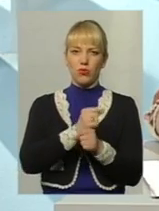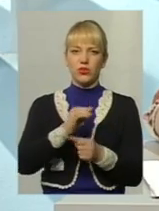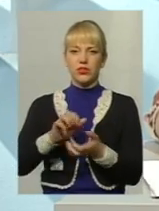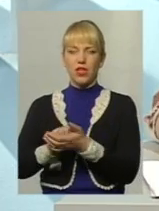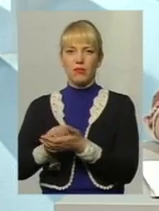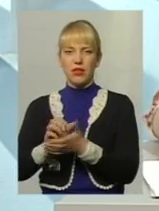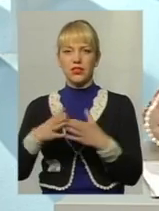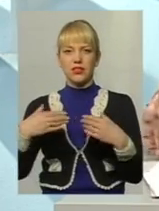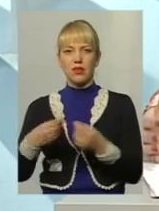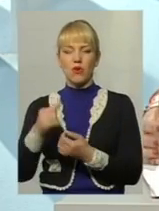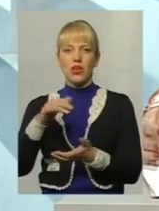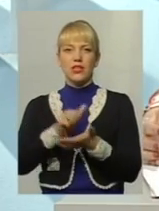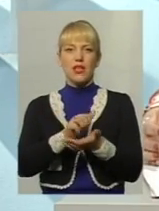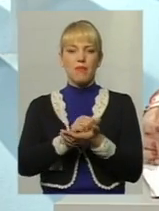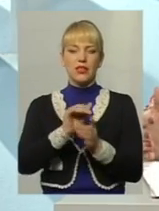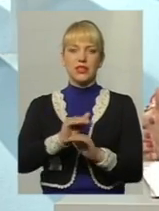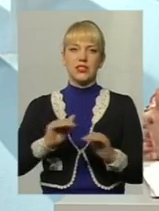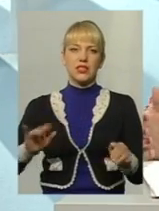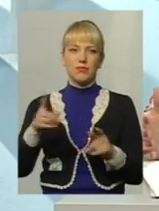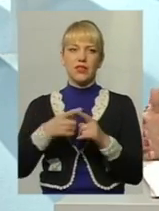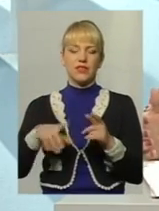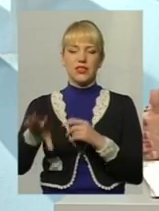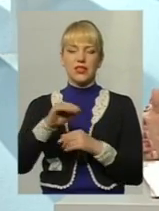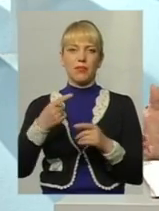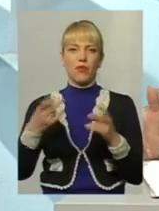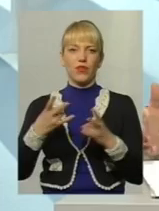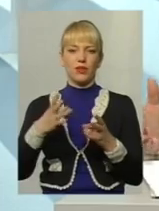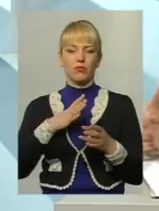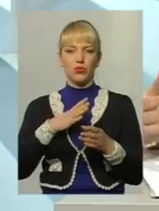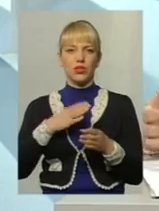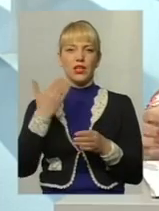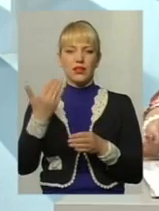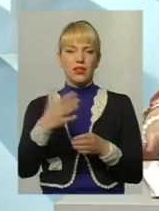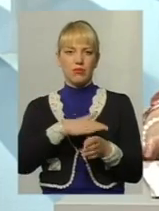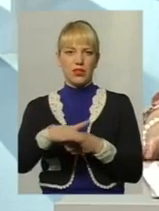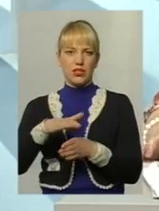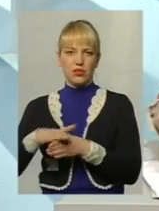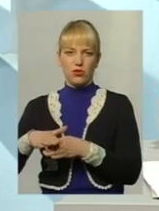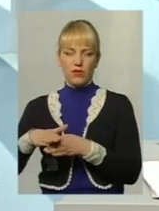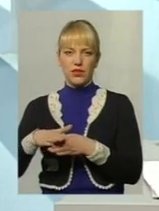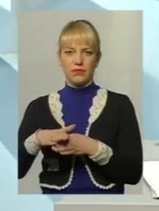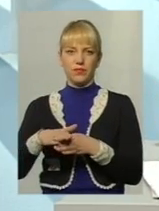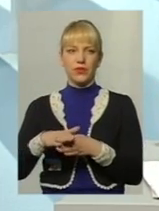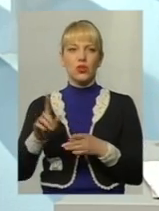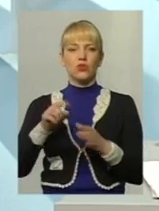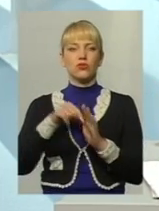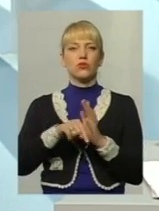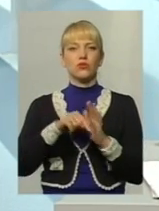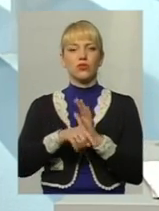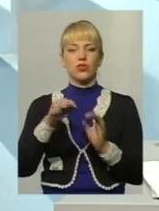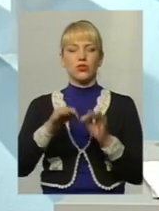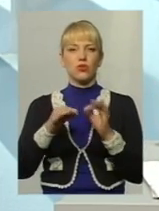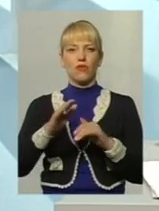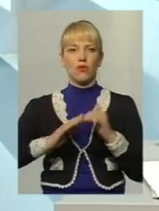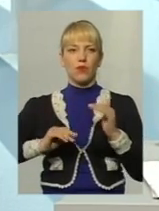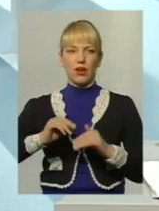займатися сім'єю, і займатися дітьми. І усі ці ніші повинні бути ними реалізовані. Що стосується судової